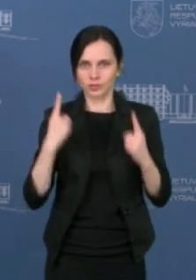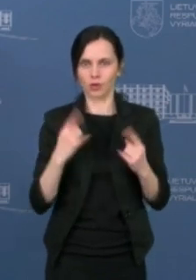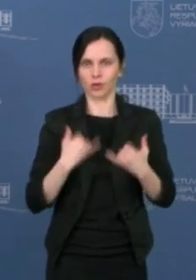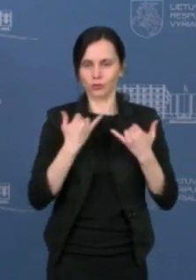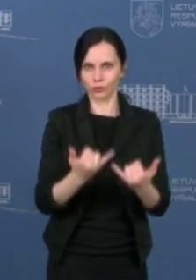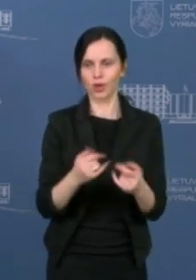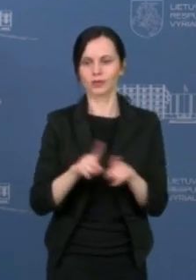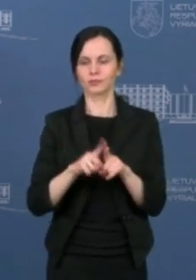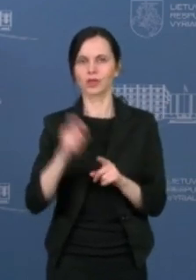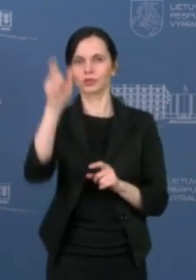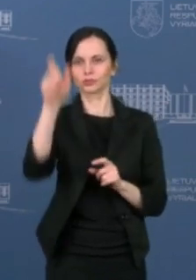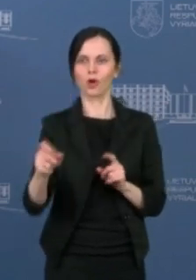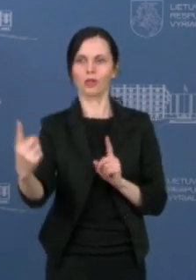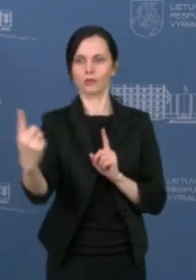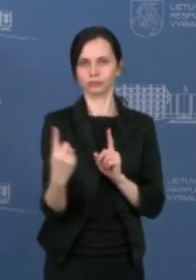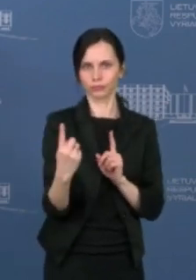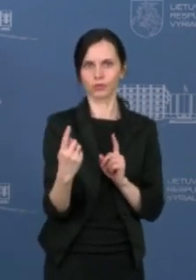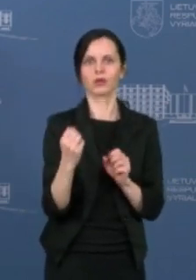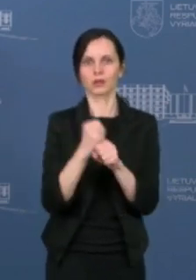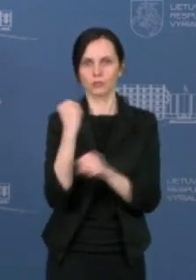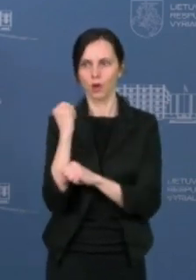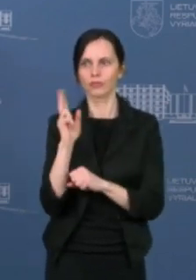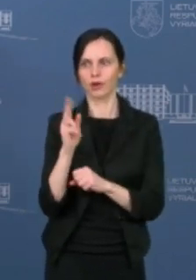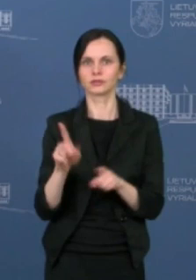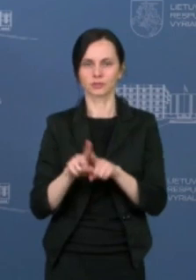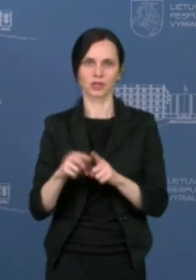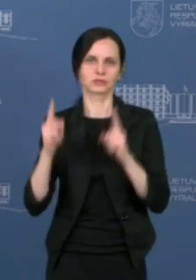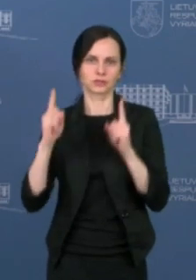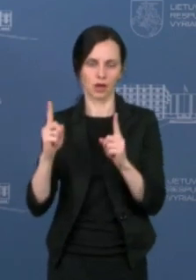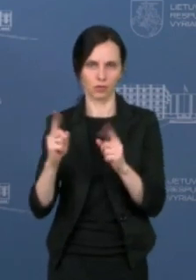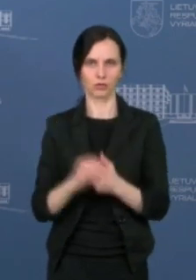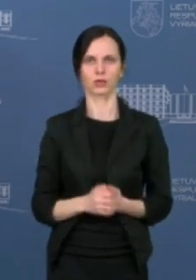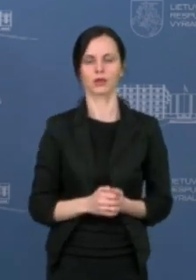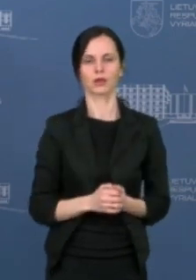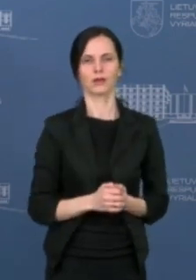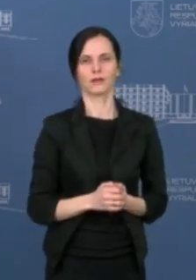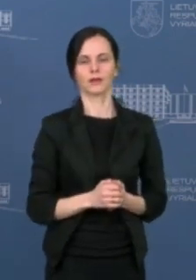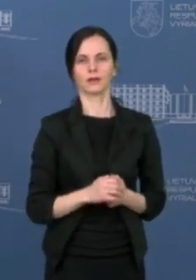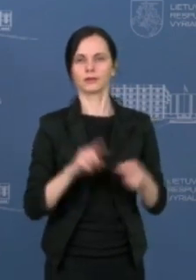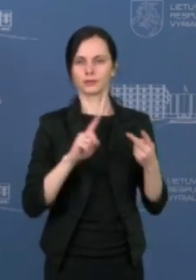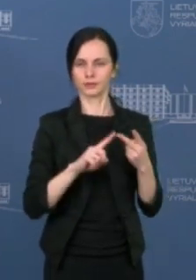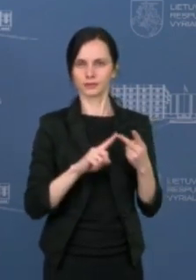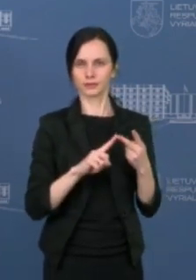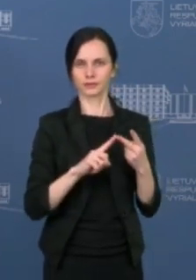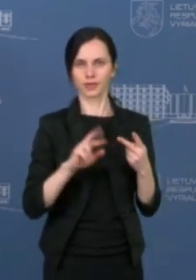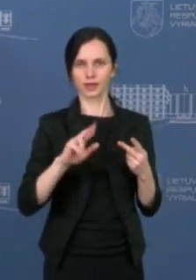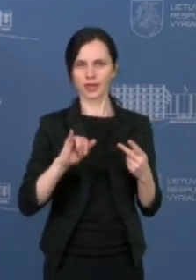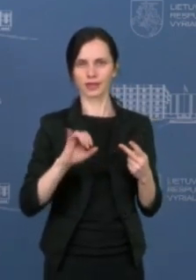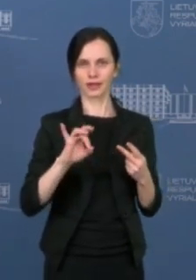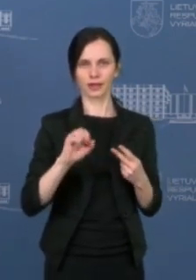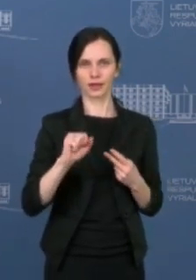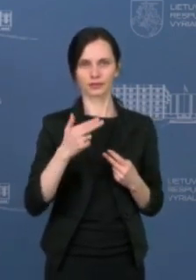klientus ir savo darbuotys, tai pirmas dalykas. Antras dalykas, taip, mes kaip reigana sakė, turime